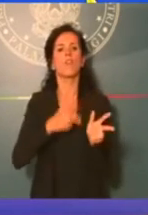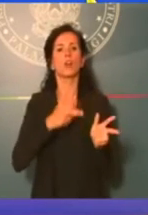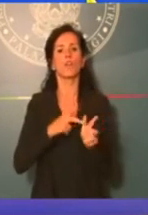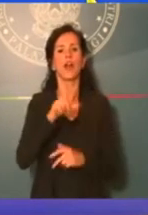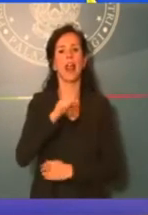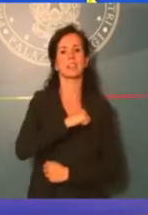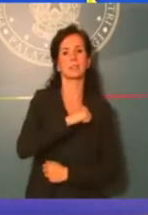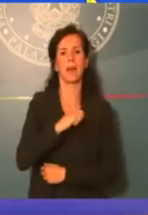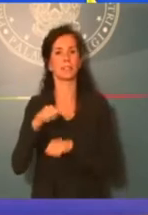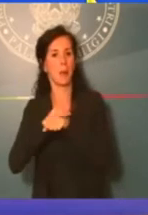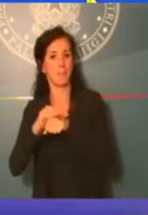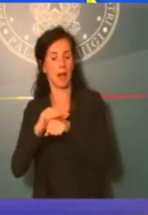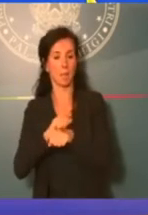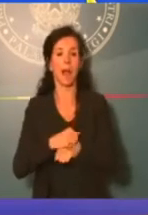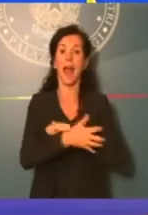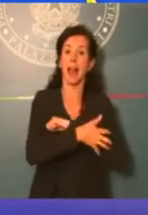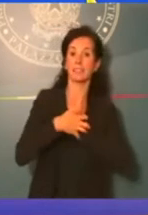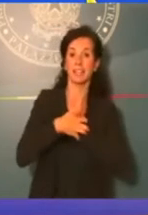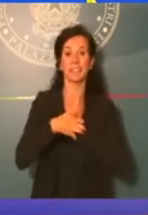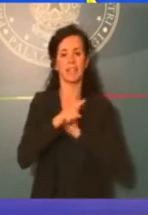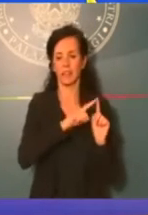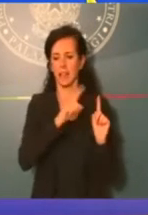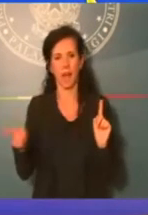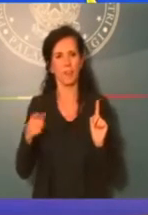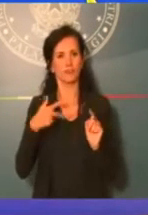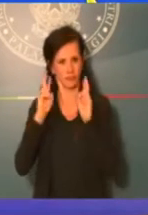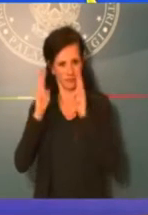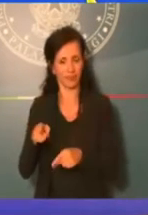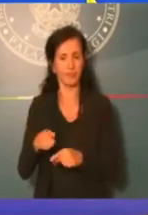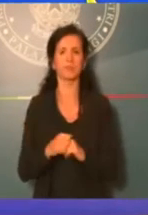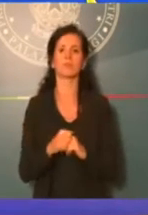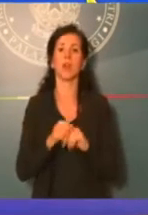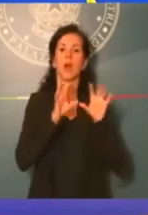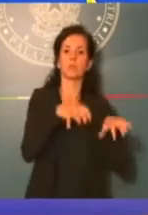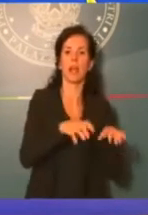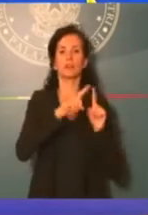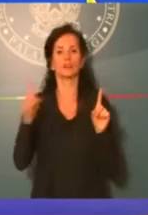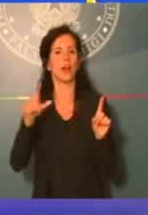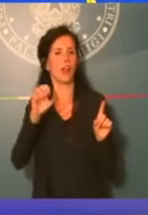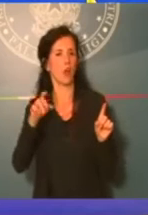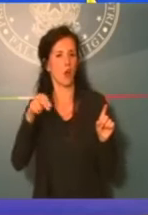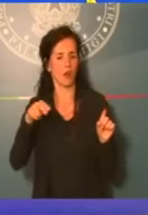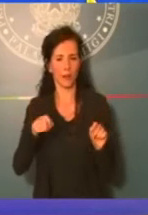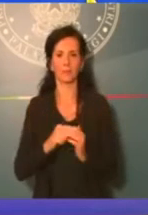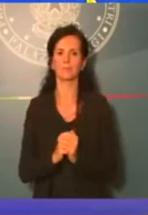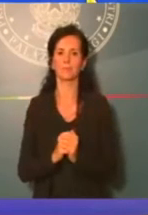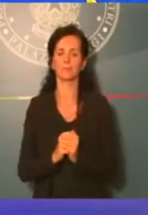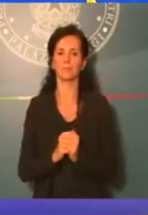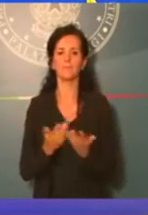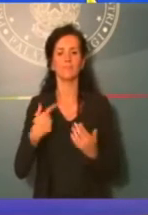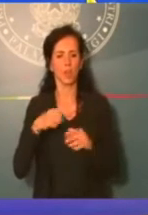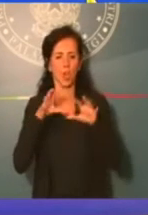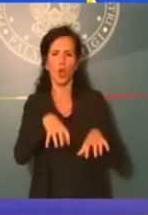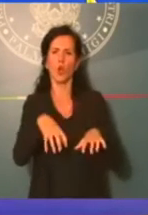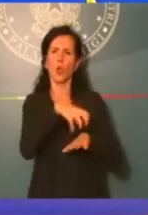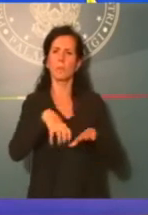Agrigento-Caltanisetta. Alta velocità Brescia-Verona. Commissarieremo nove dighe sarde,